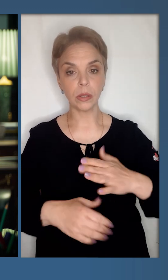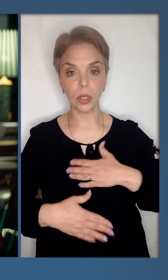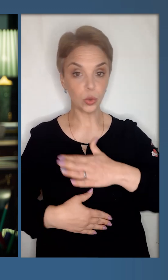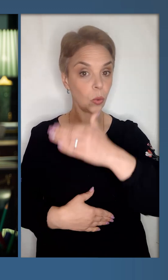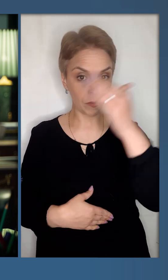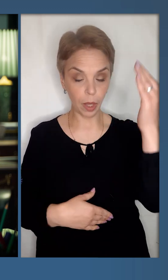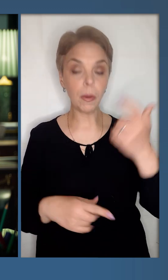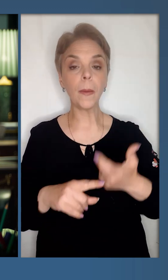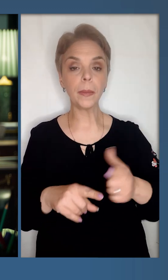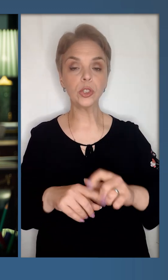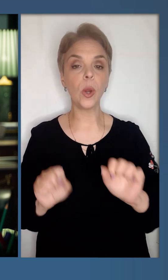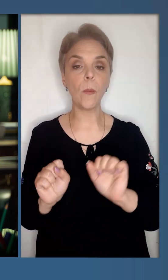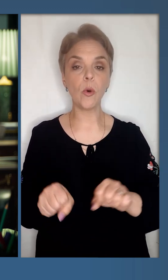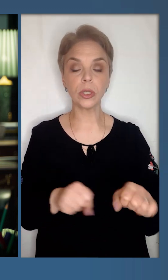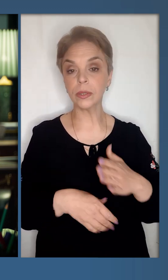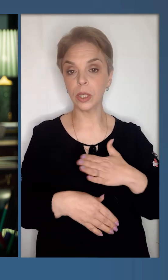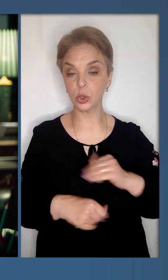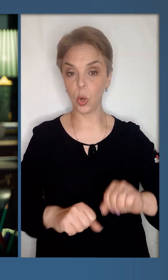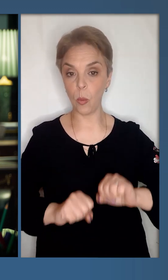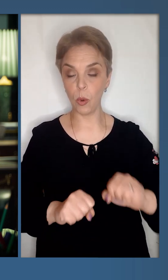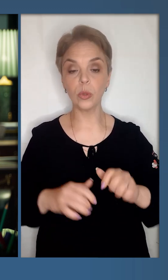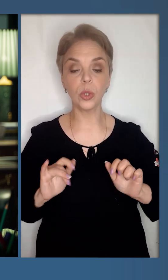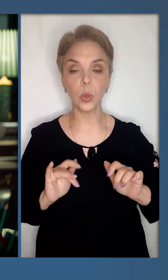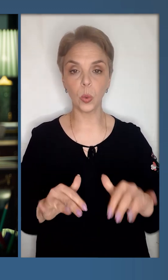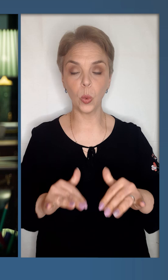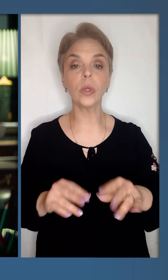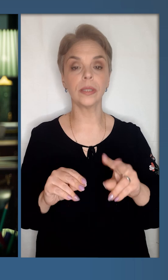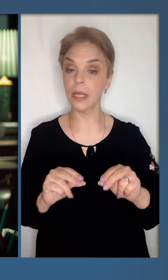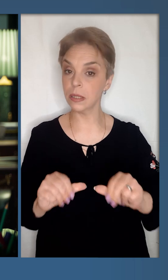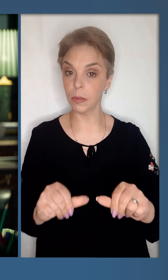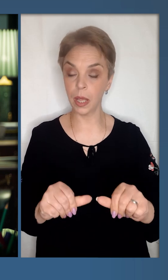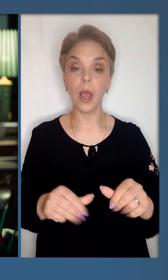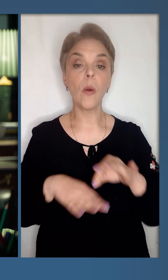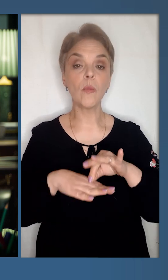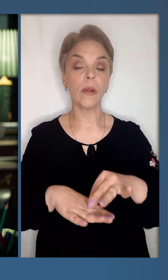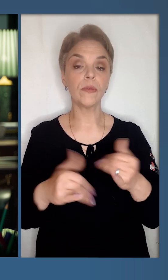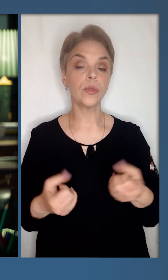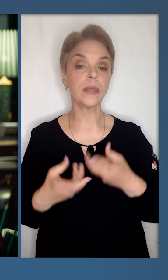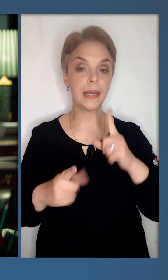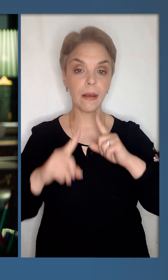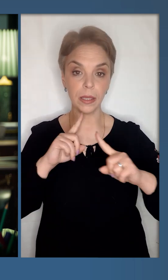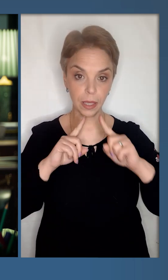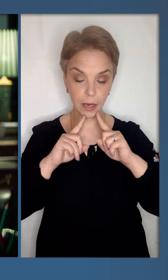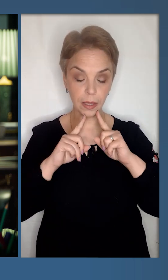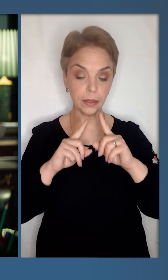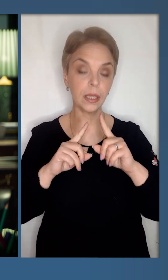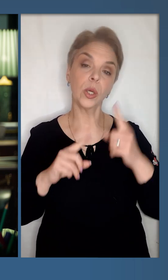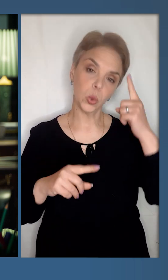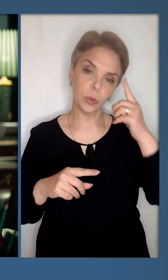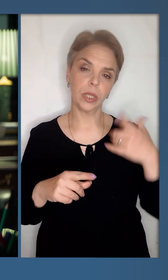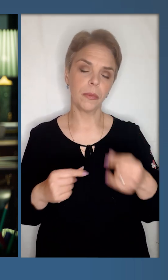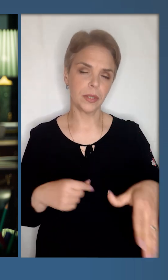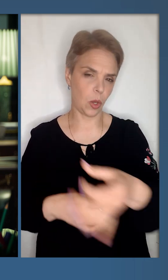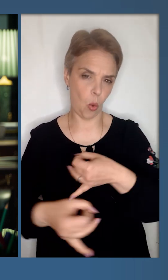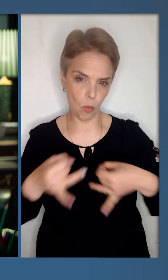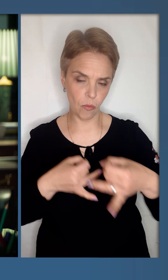для нашого неба, більше можливостей для нашої оборони та руху на землі. Провів сьогодні кілька нарад, де ми все